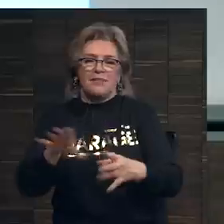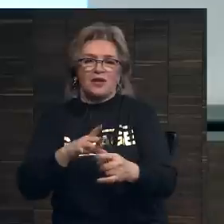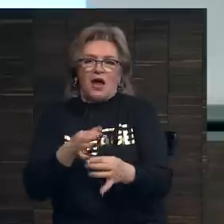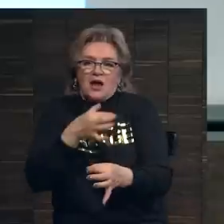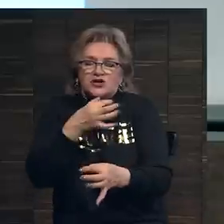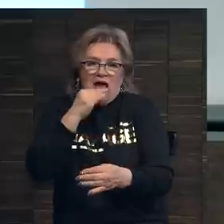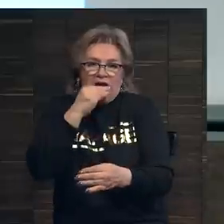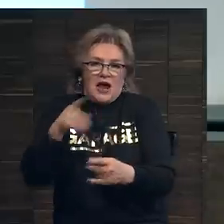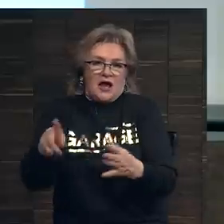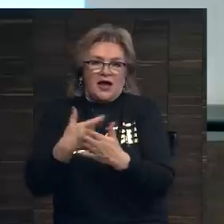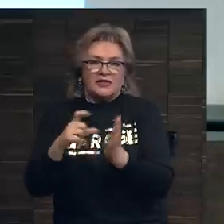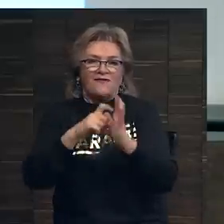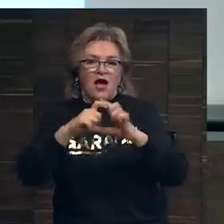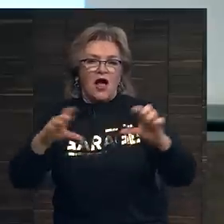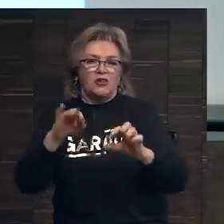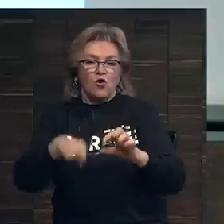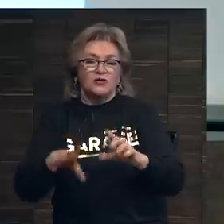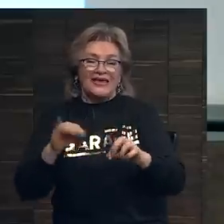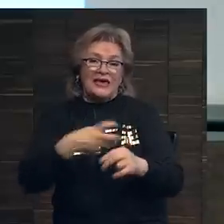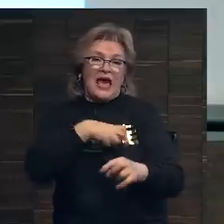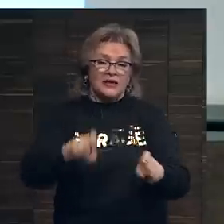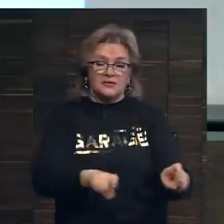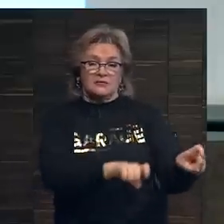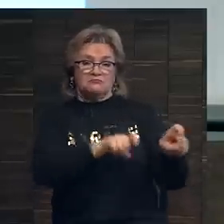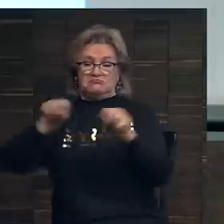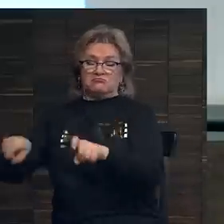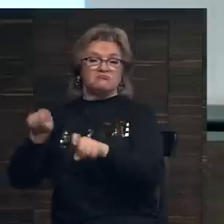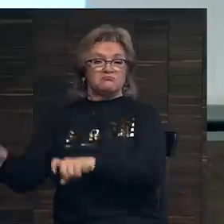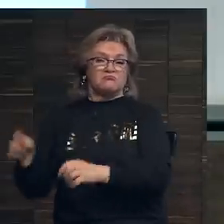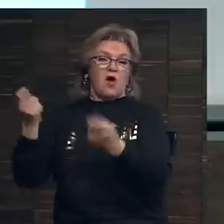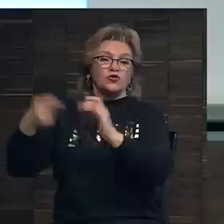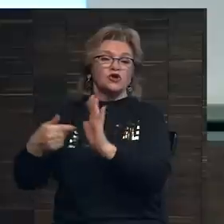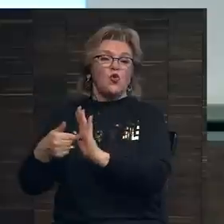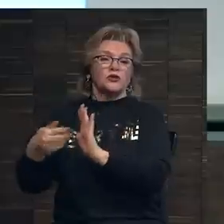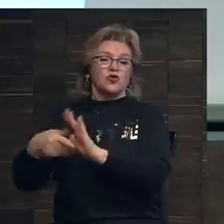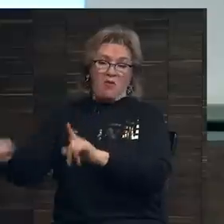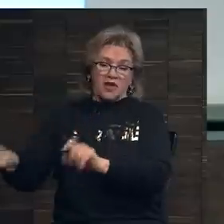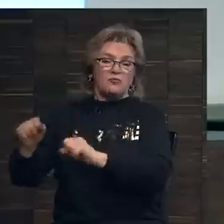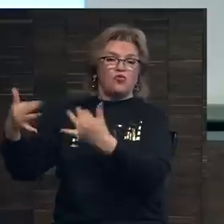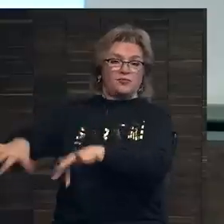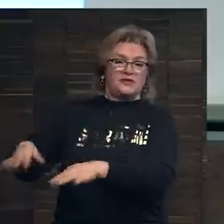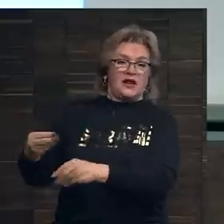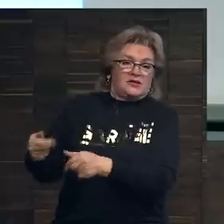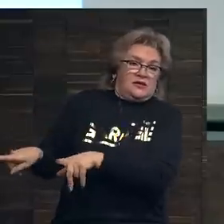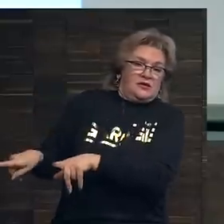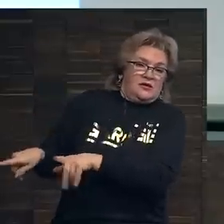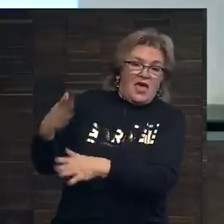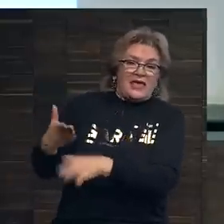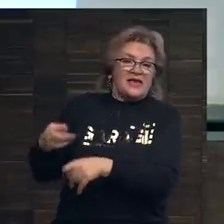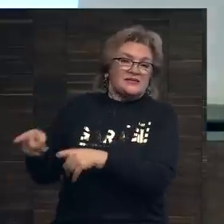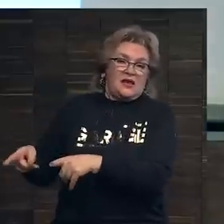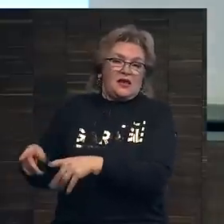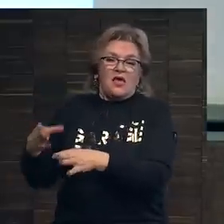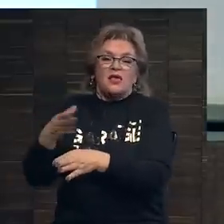лота и переносят этот риск на аукционный дом, потому что аукционный дом может потерять деньги, если